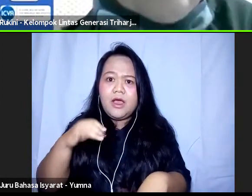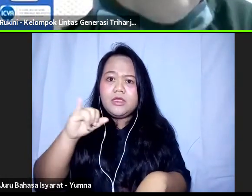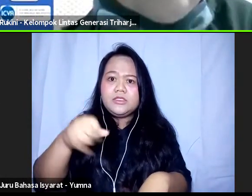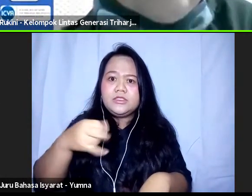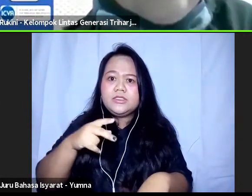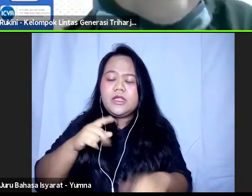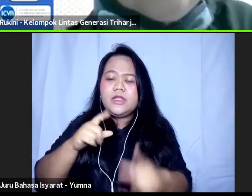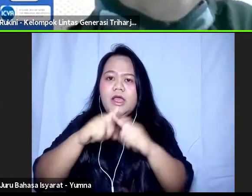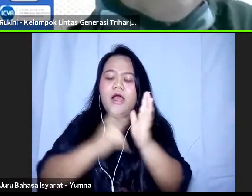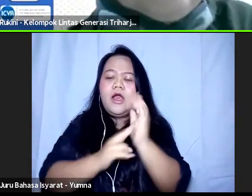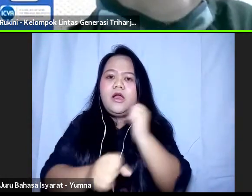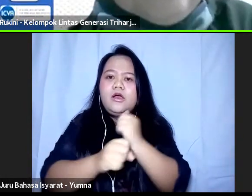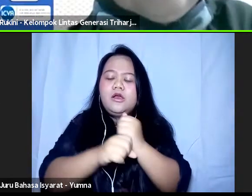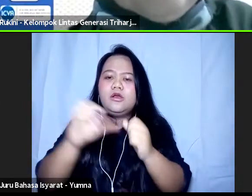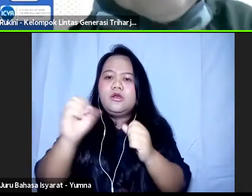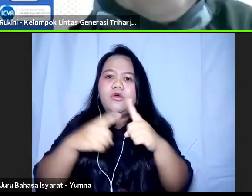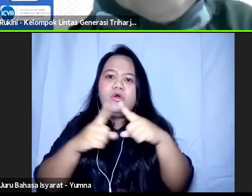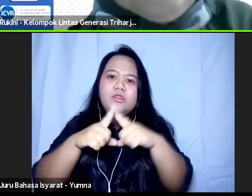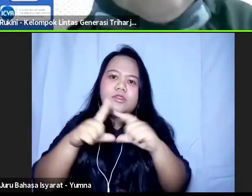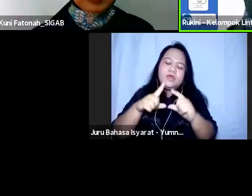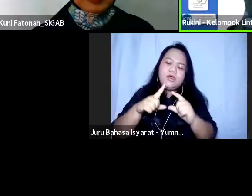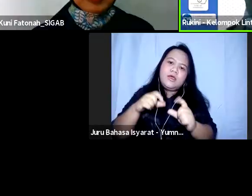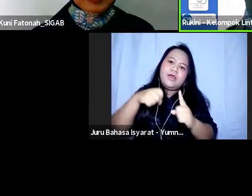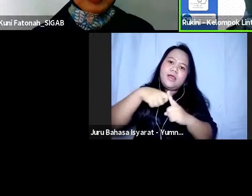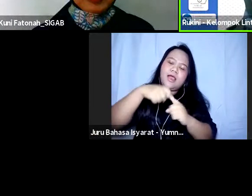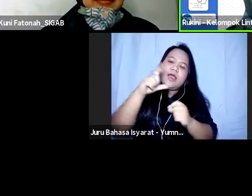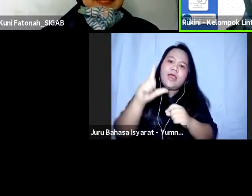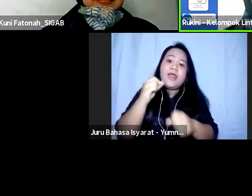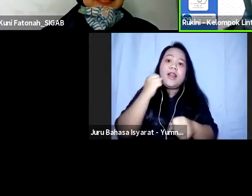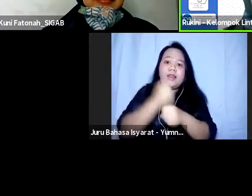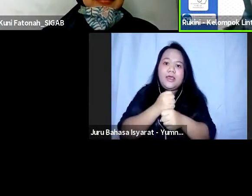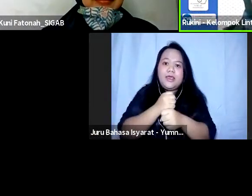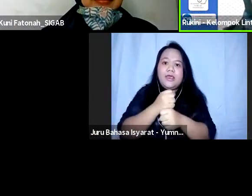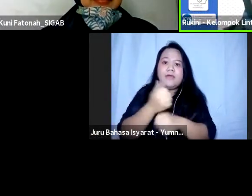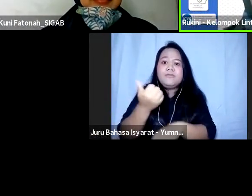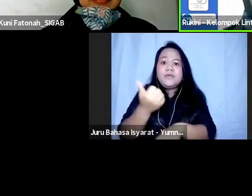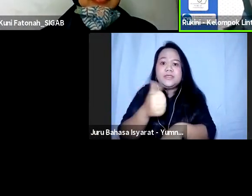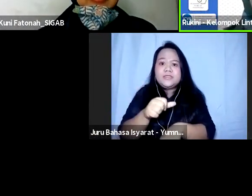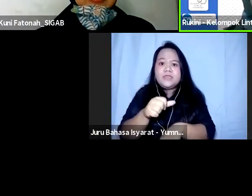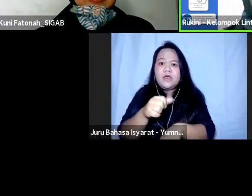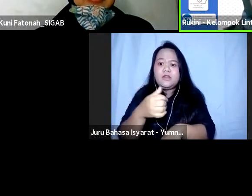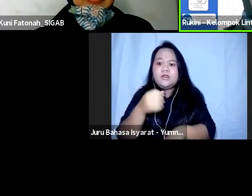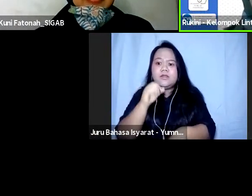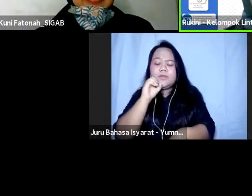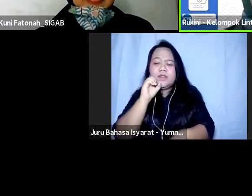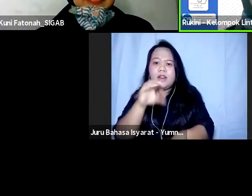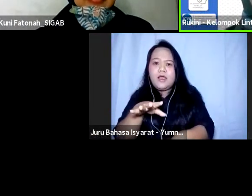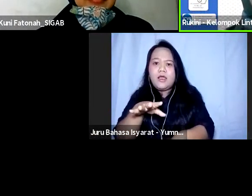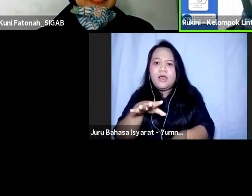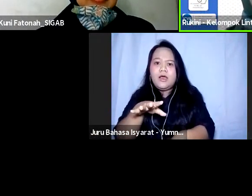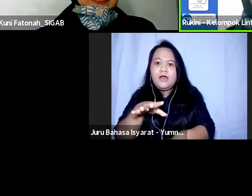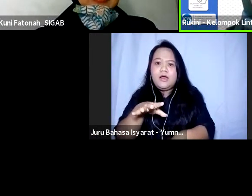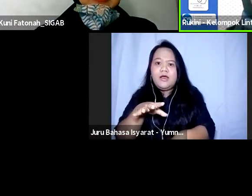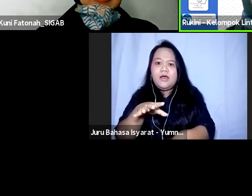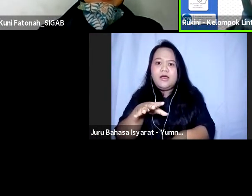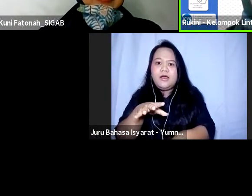KLG kita bisa di apa dibilang kita bisa di